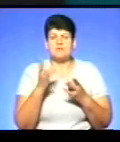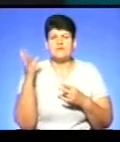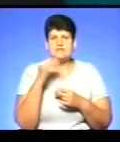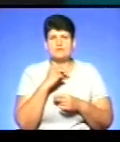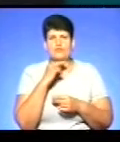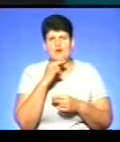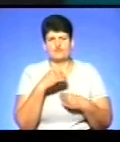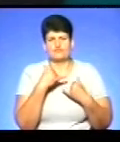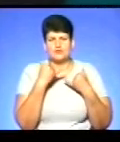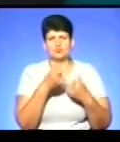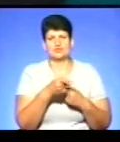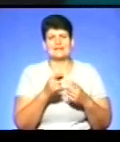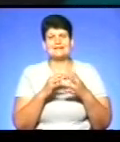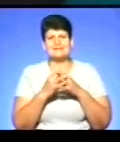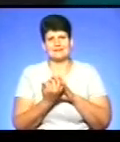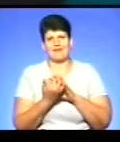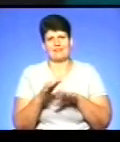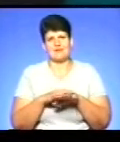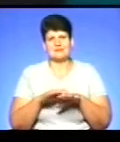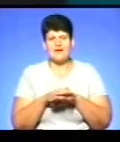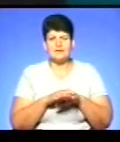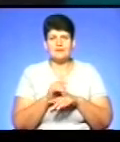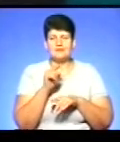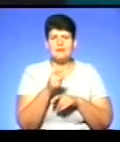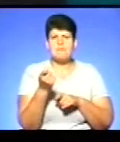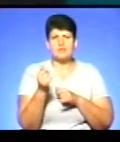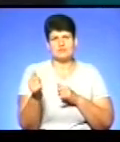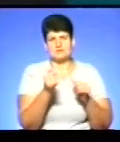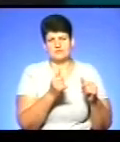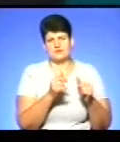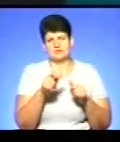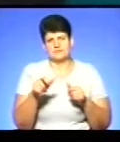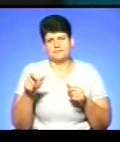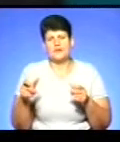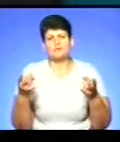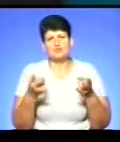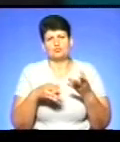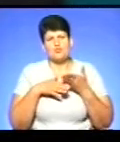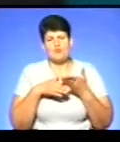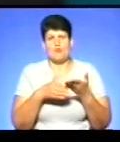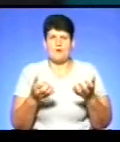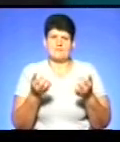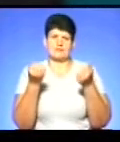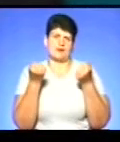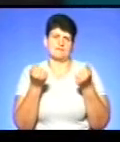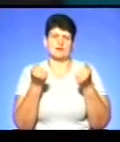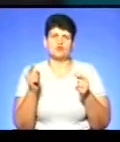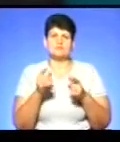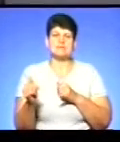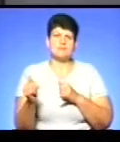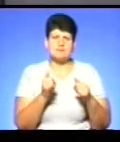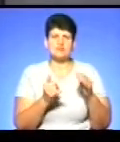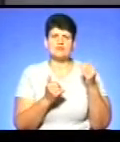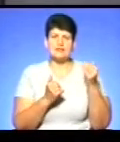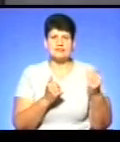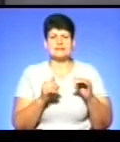увагу в першу чергу на сільське населення і ті малозабезпечені, верстві, які потребують допомоги, підтримки, щоб забезпечити